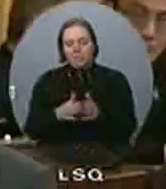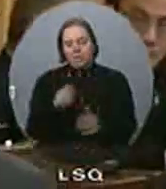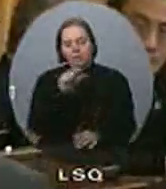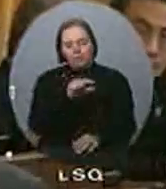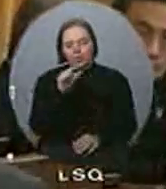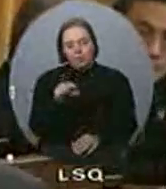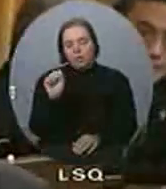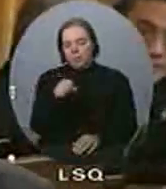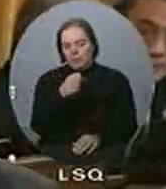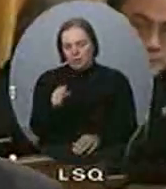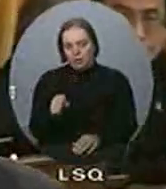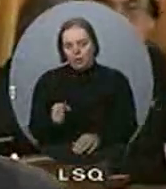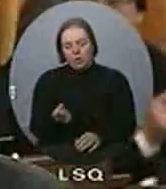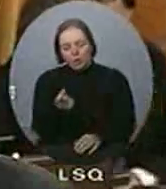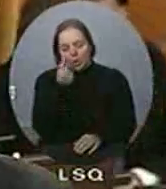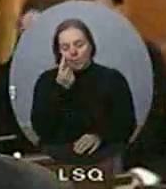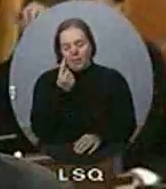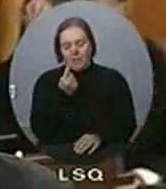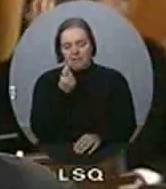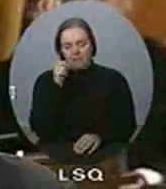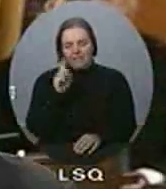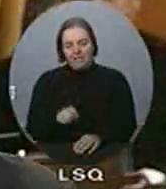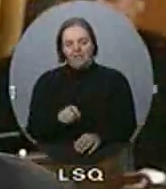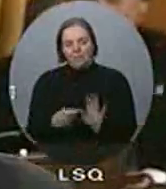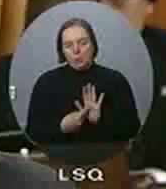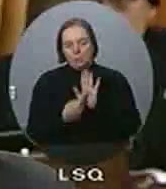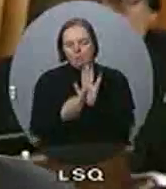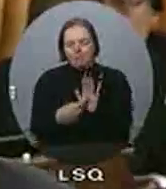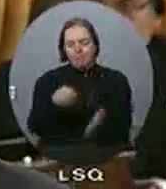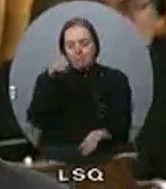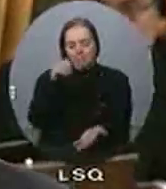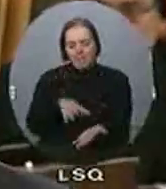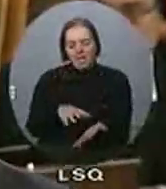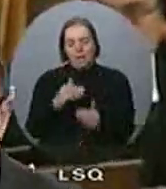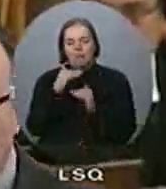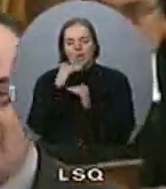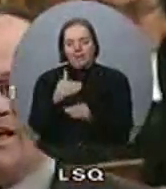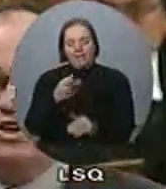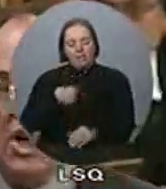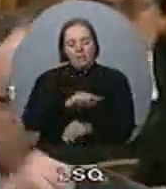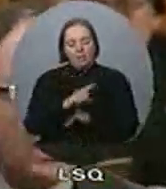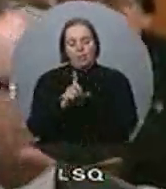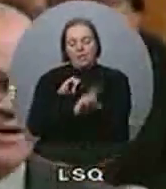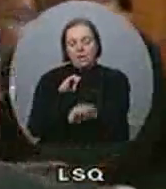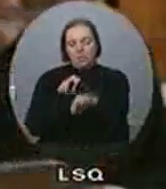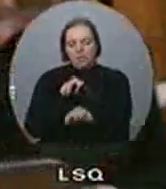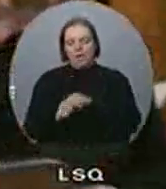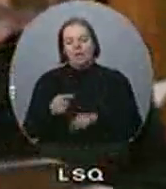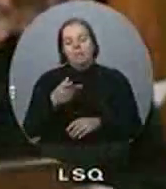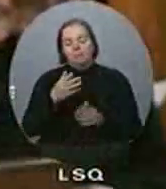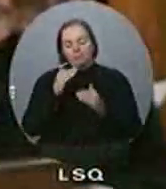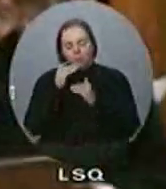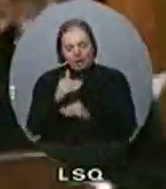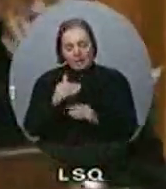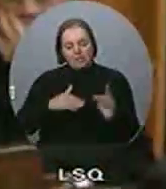gouvernement va enfin comprendre qu'il doit présenter un plan qui protège nos emplois et notre environnement?